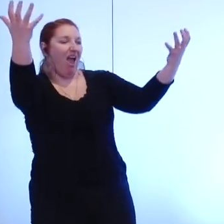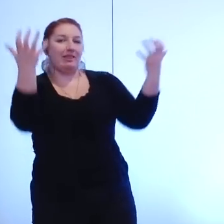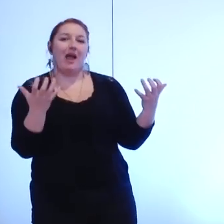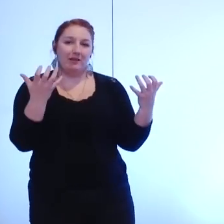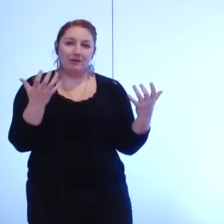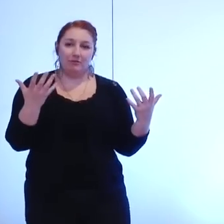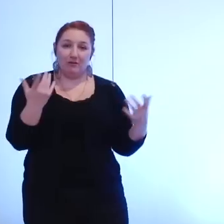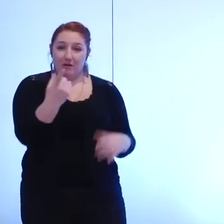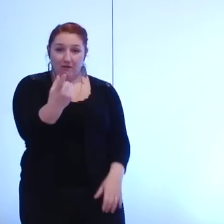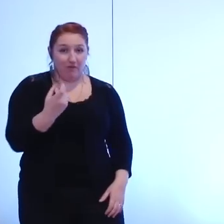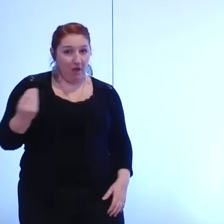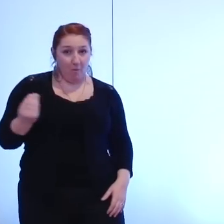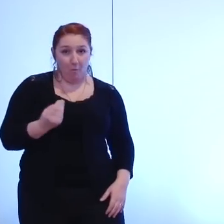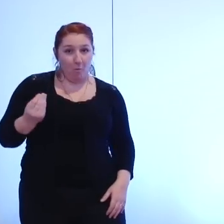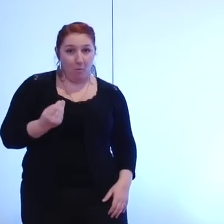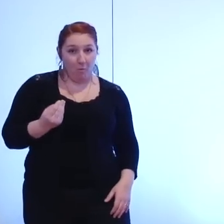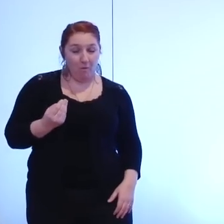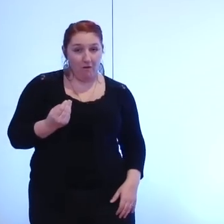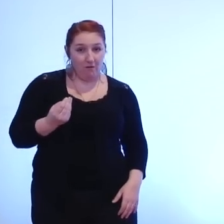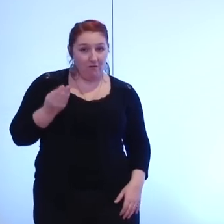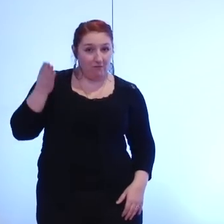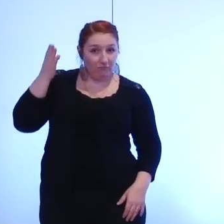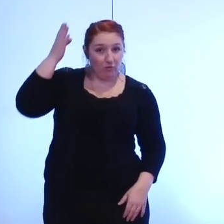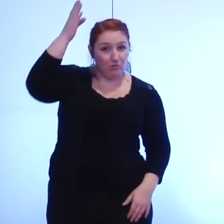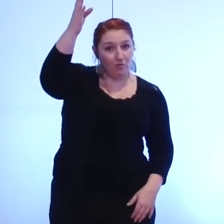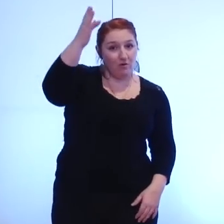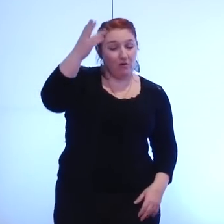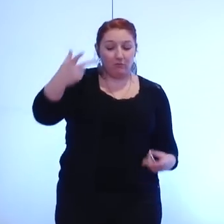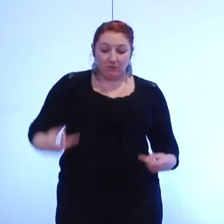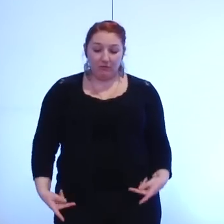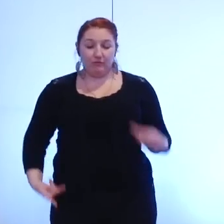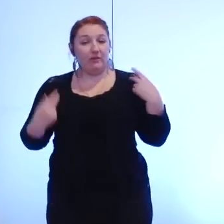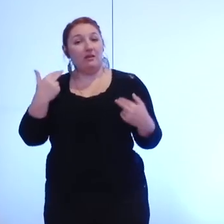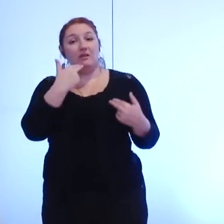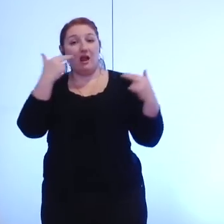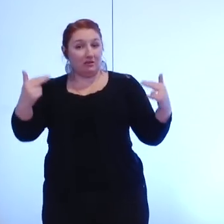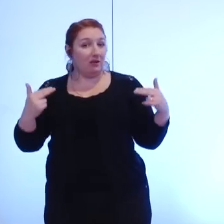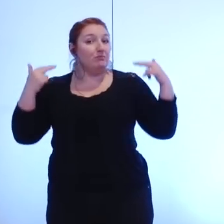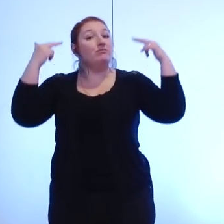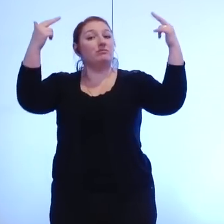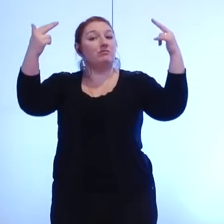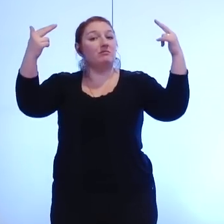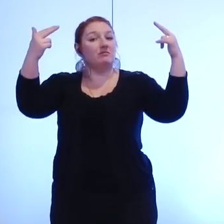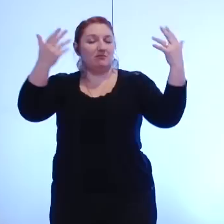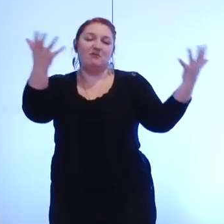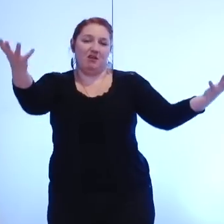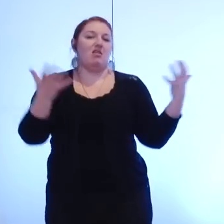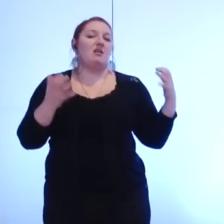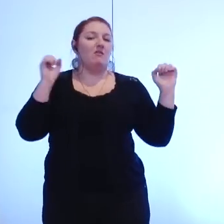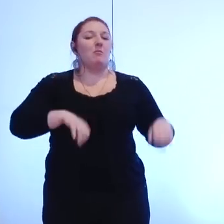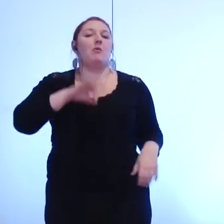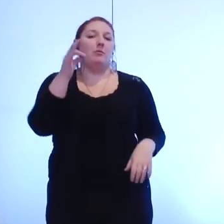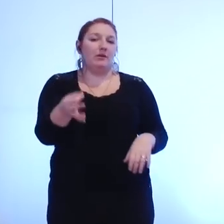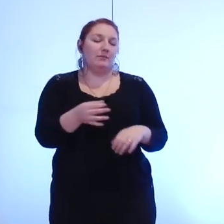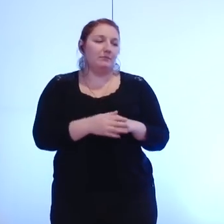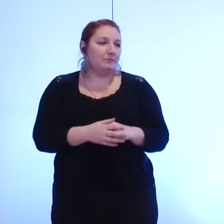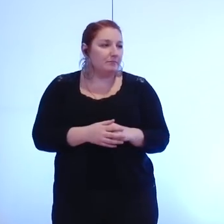de vie que l'on pourra fabriquer dans cette agglomération demain c'est bien sûr la capacité à l'aménager et